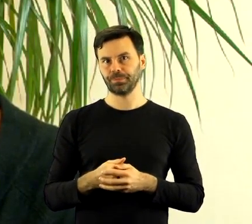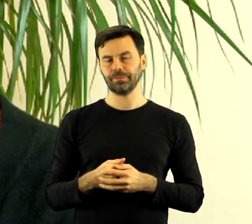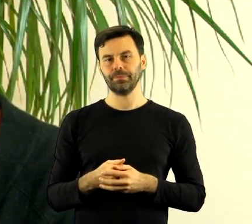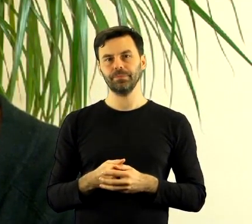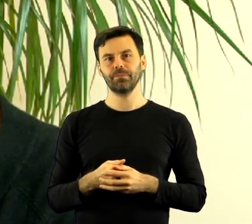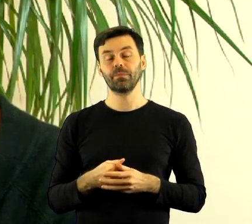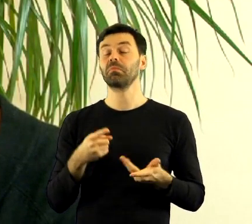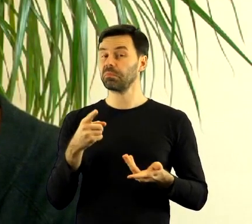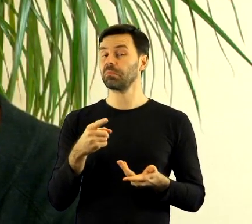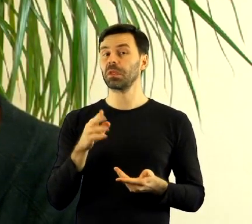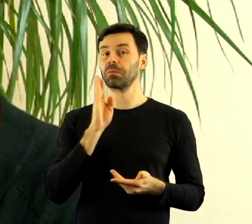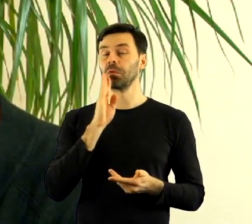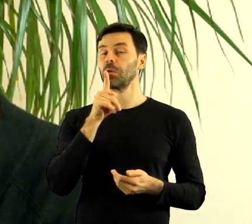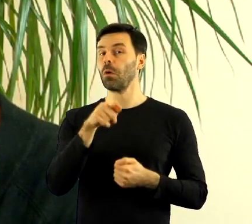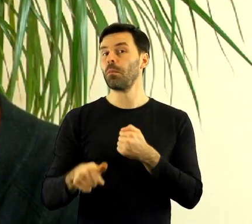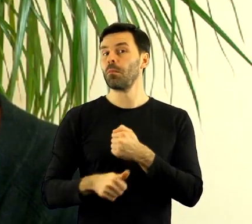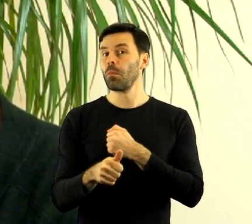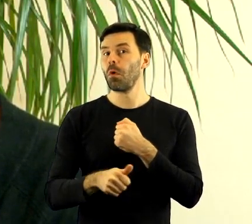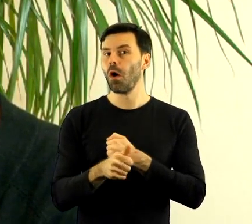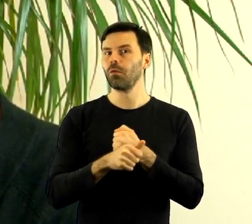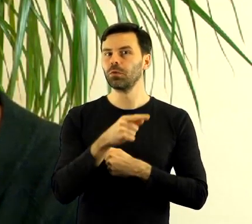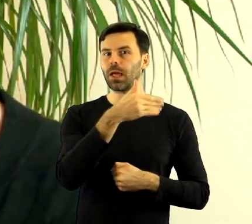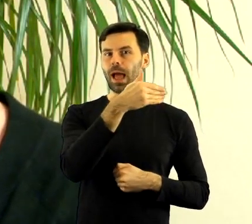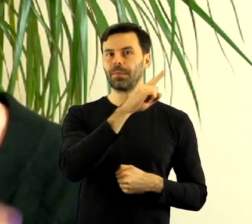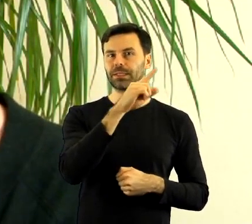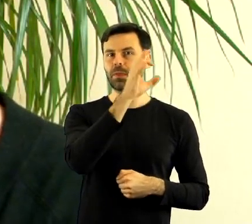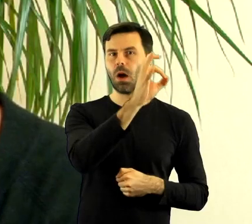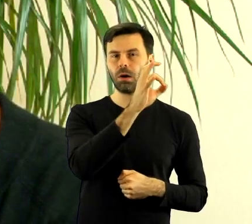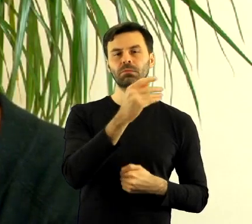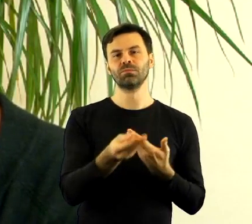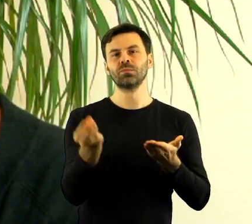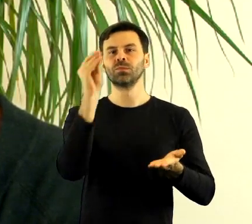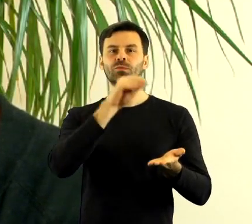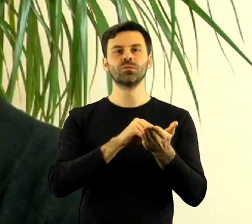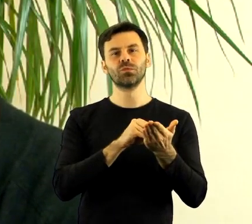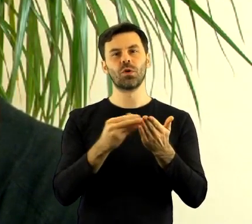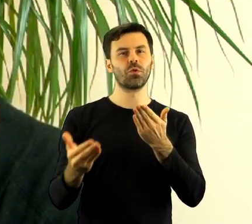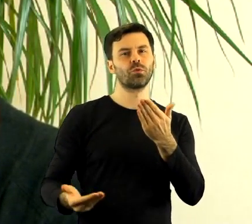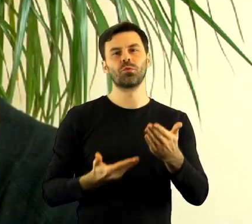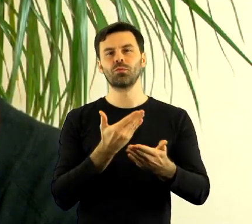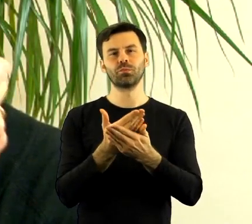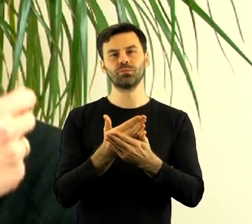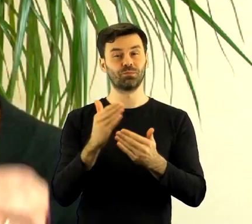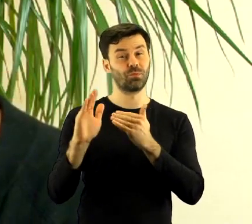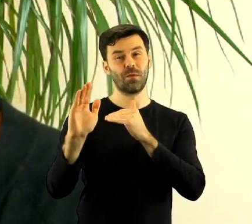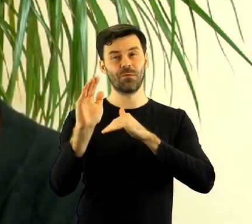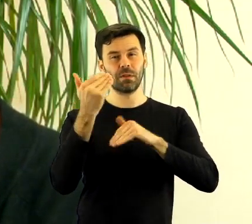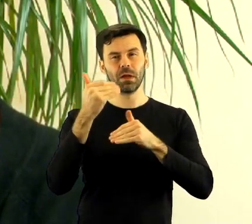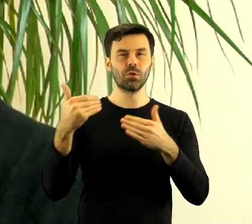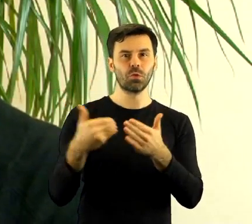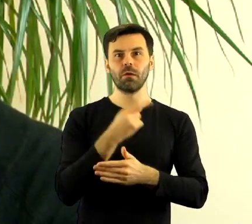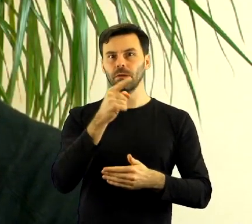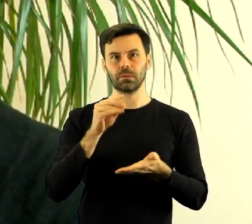prawdopodobnie spowodowało, że modyfikacje do tego pozwu MZO wniosło przez kancelarię prawną, żeby